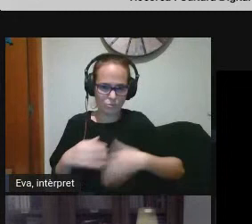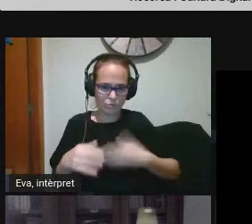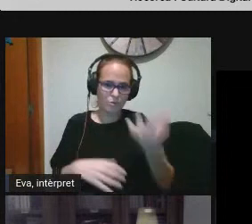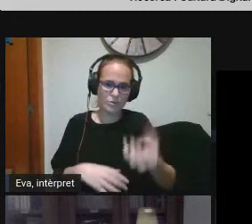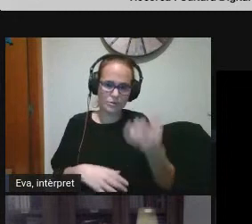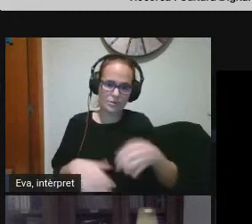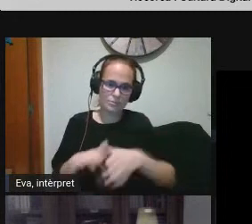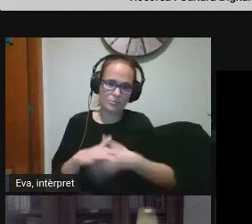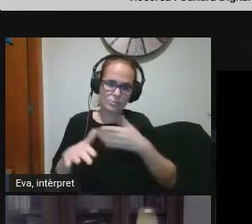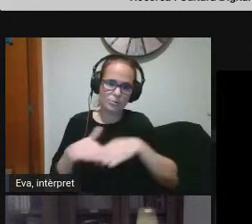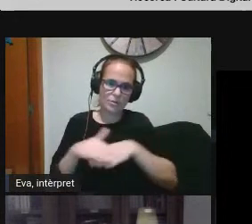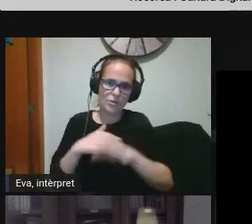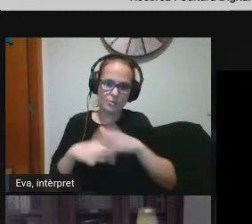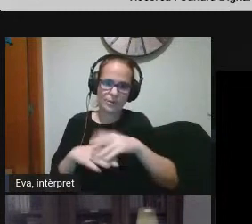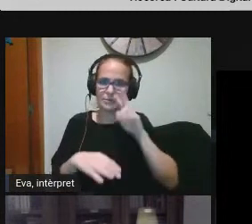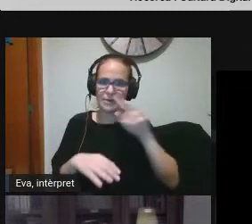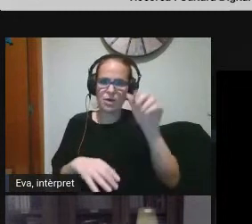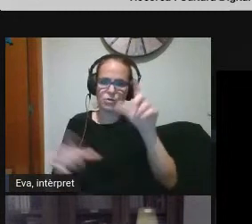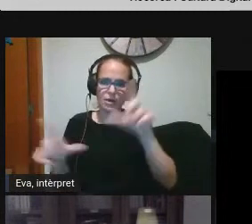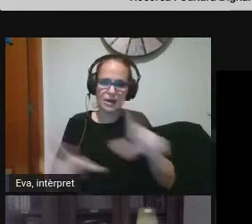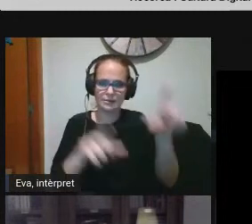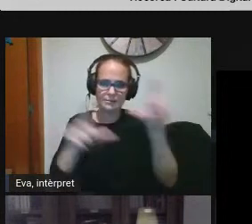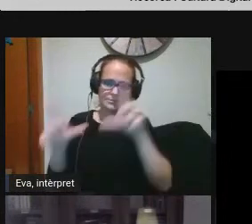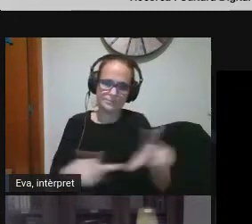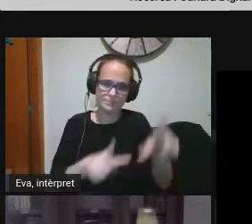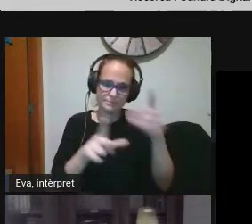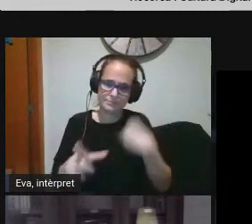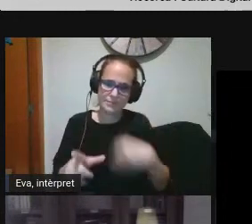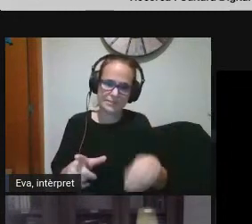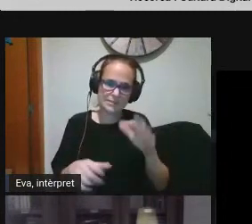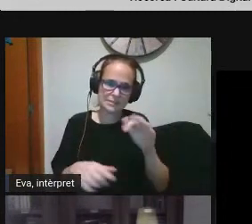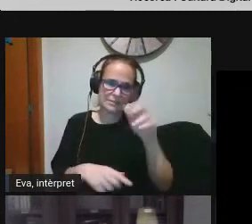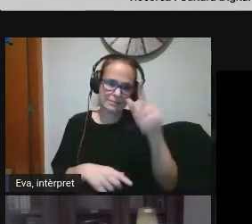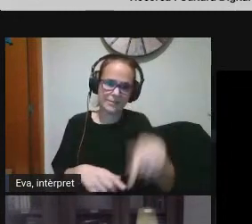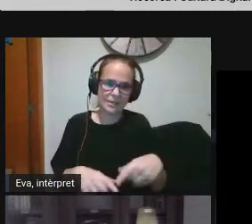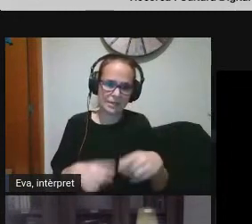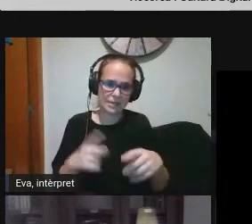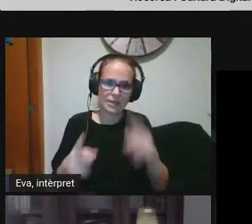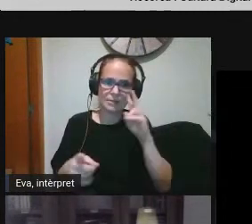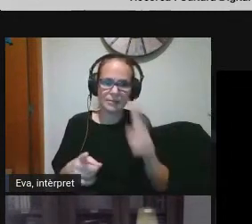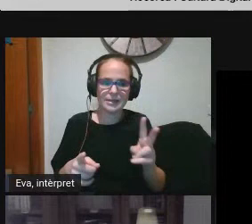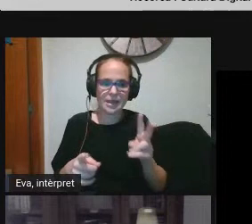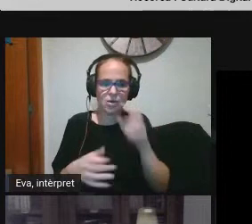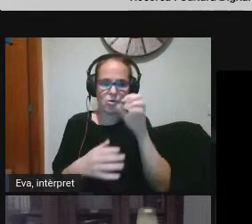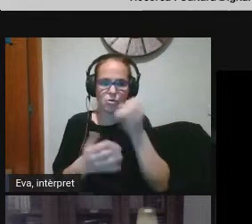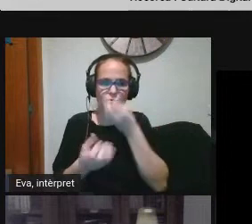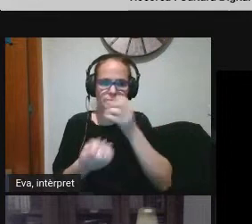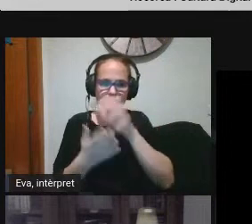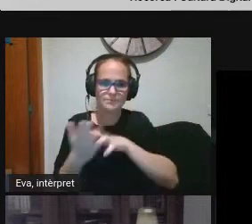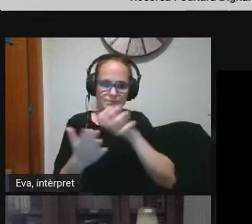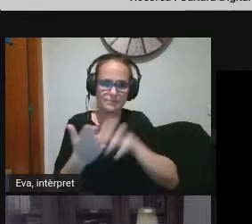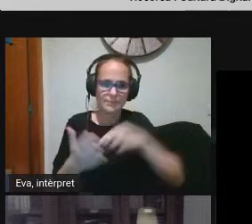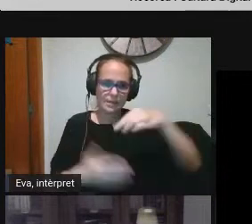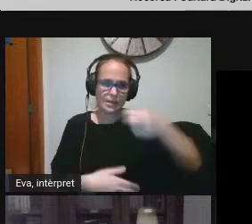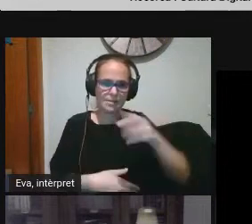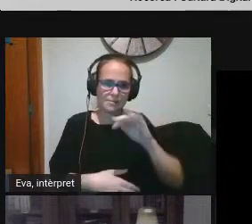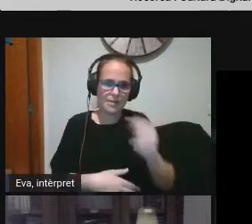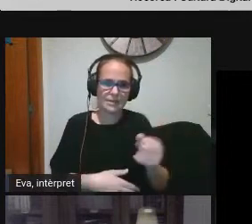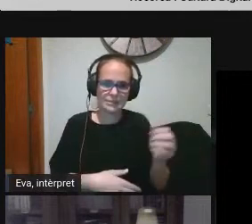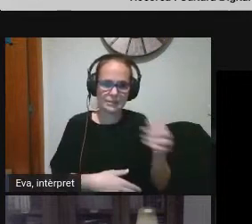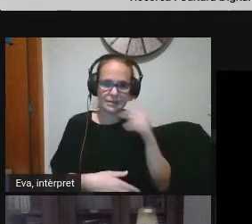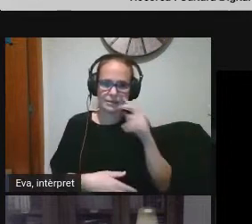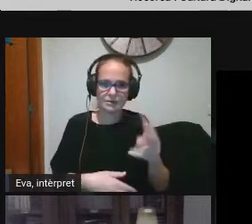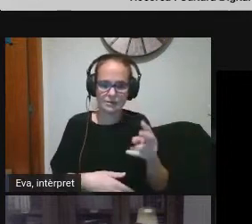aquesta presentació per veure aquestes aquestes infografies que hem fet i de fet a l'ICEA també trobareu les infografies que la Marta ha presentat perquè us les pugueu